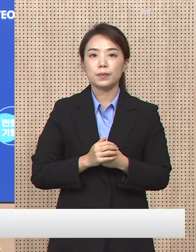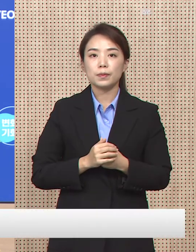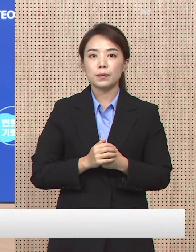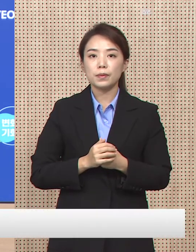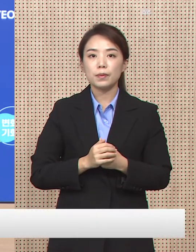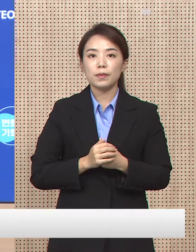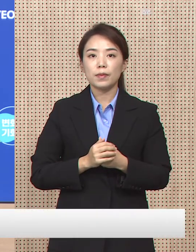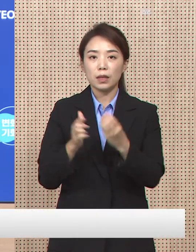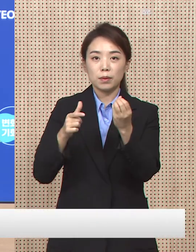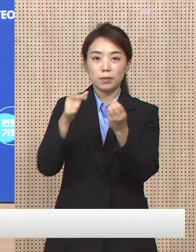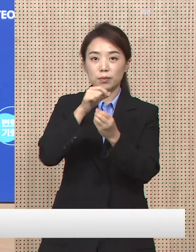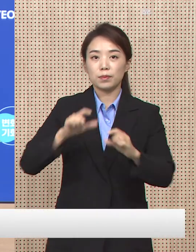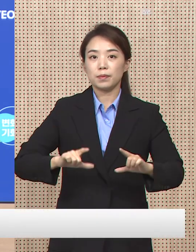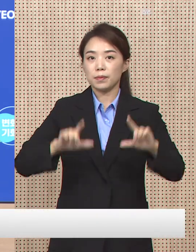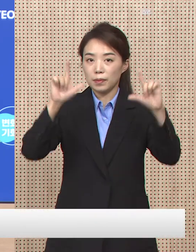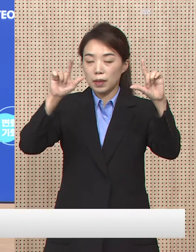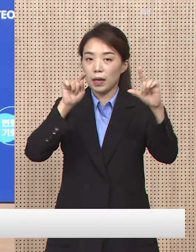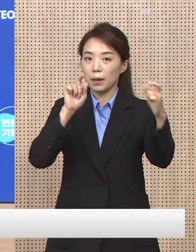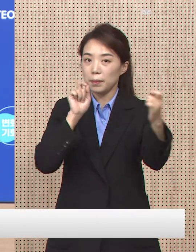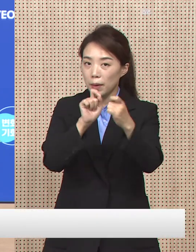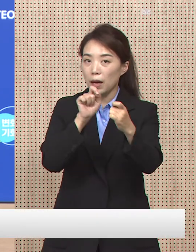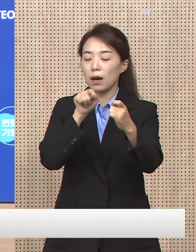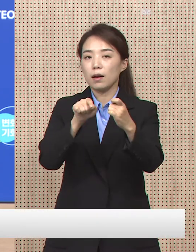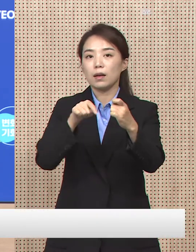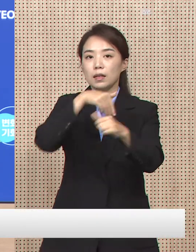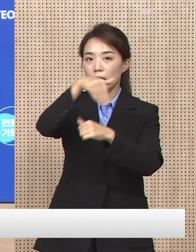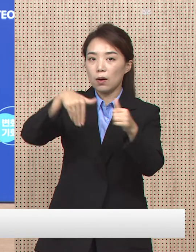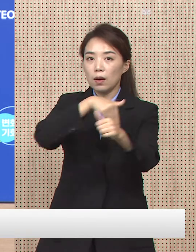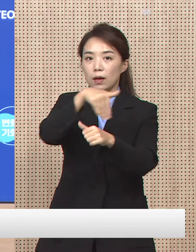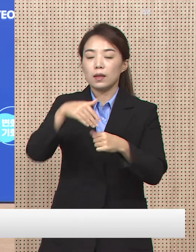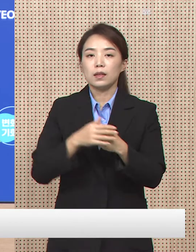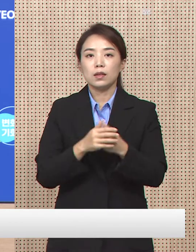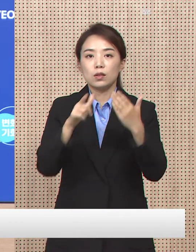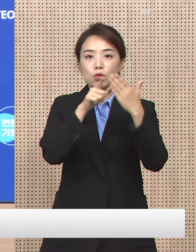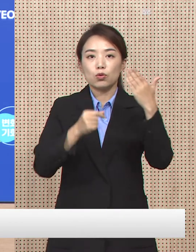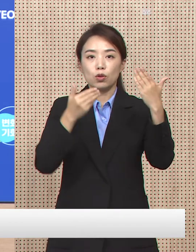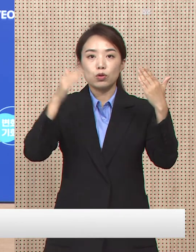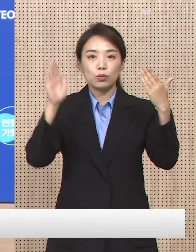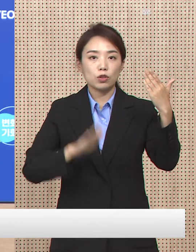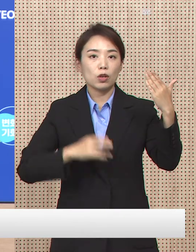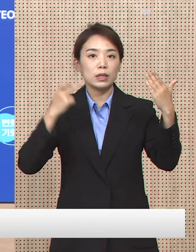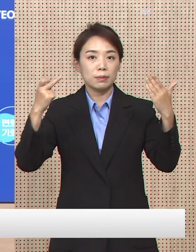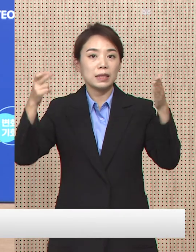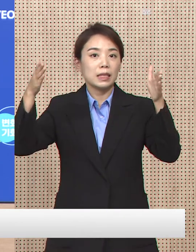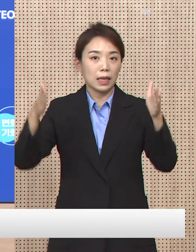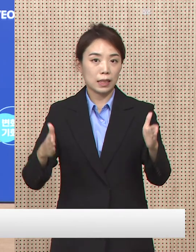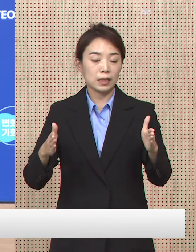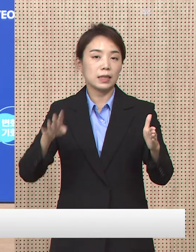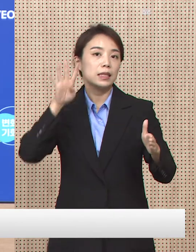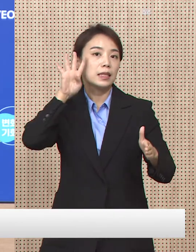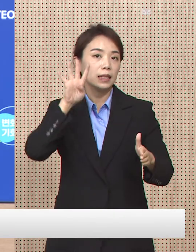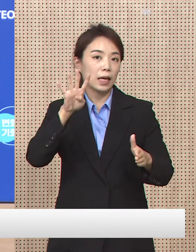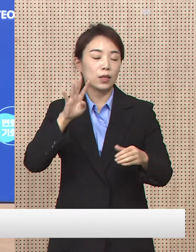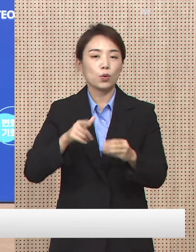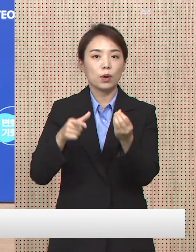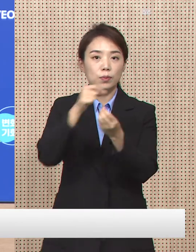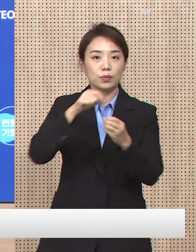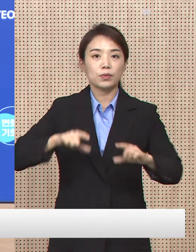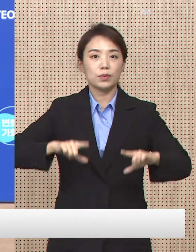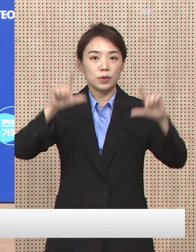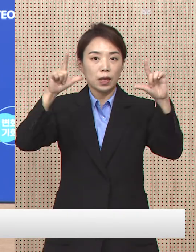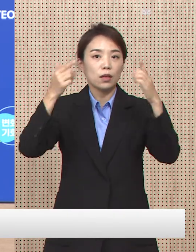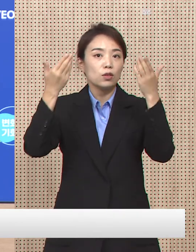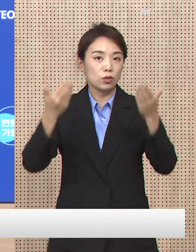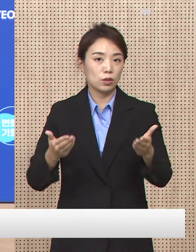이제 추석 연휴 방역 의료 대책에 대해서 말씀드리겠습니다. 9월 9일부터 9월 12일까지 4일간 추석 연휴 방역